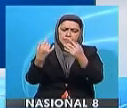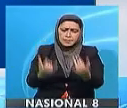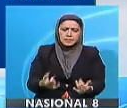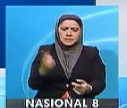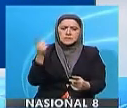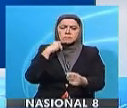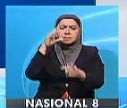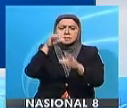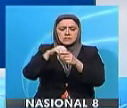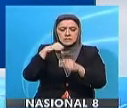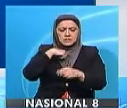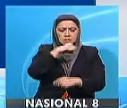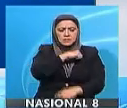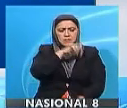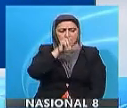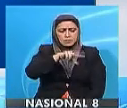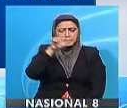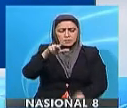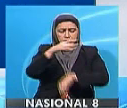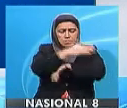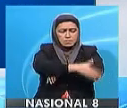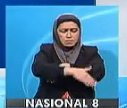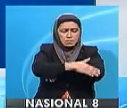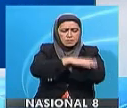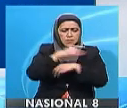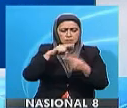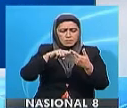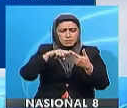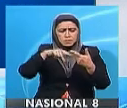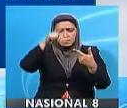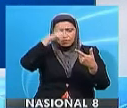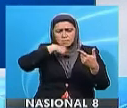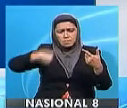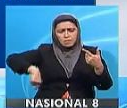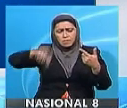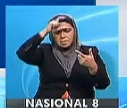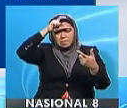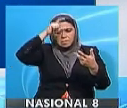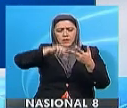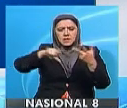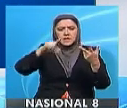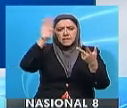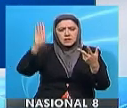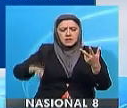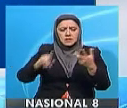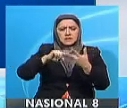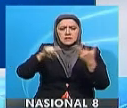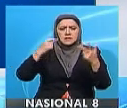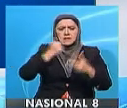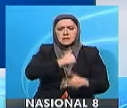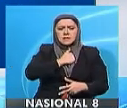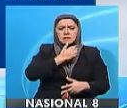35 negara anggota UNESCO antaranya China, Turki, Brazil, Kanada dan Indonesia.